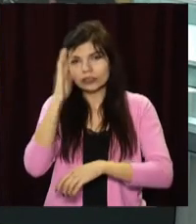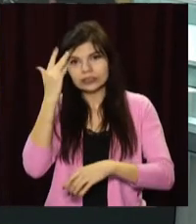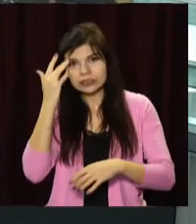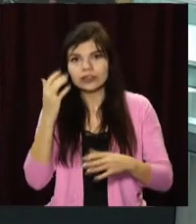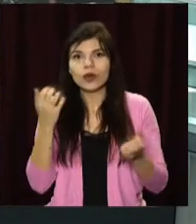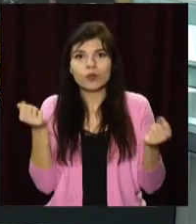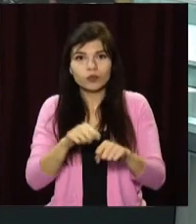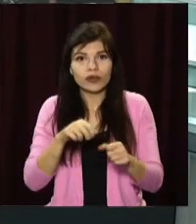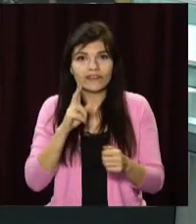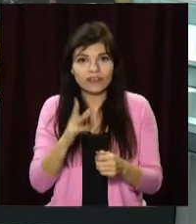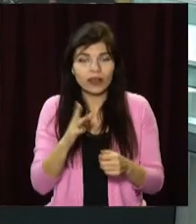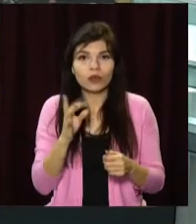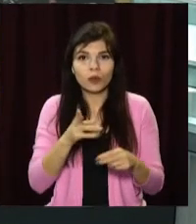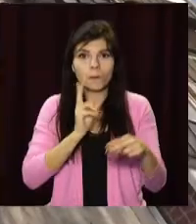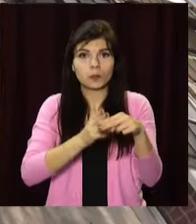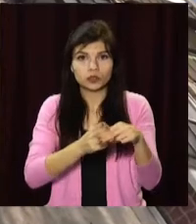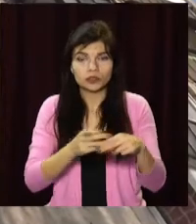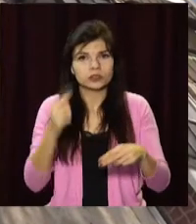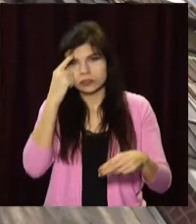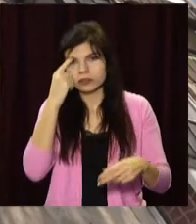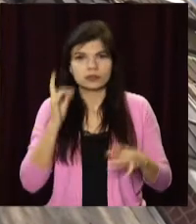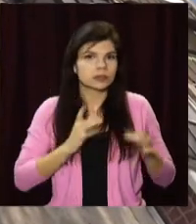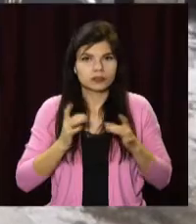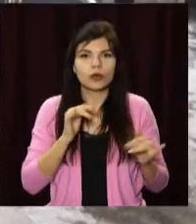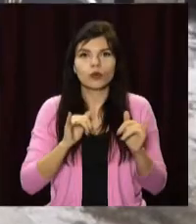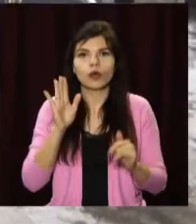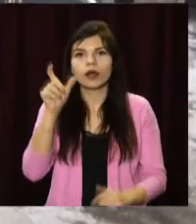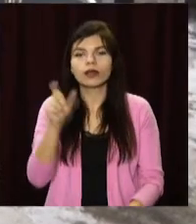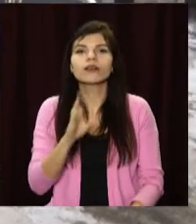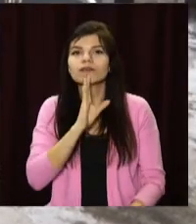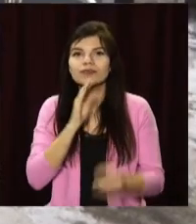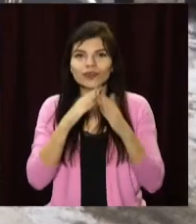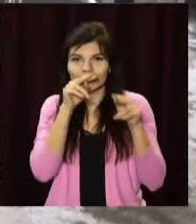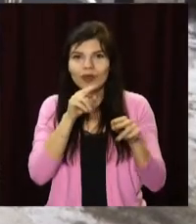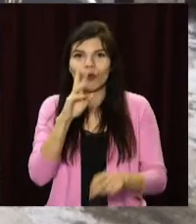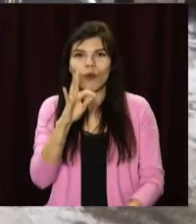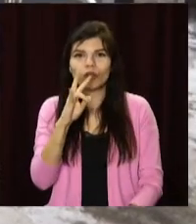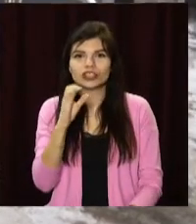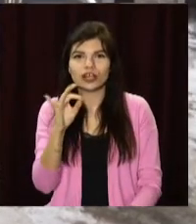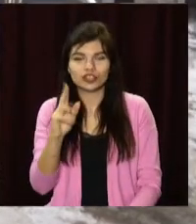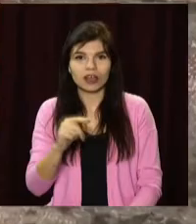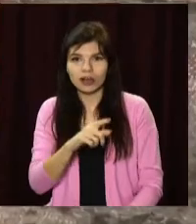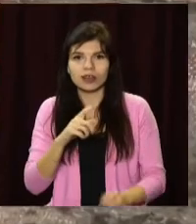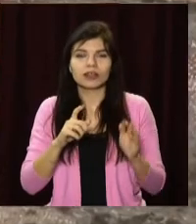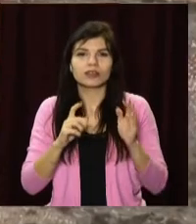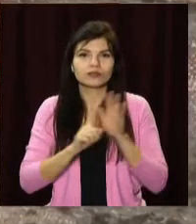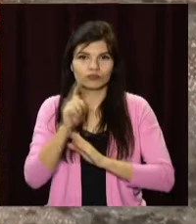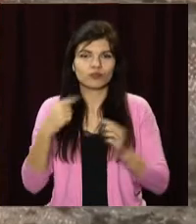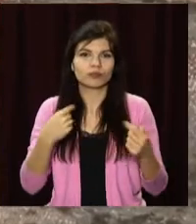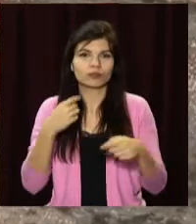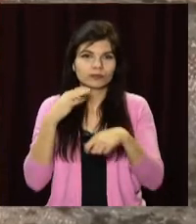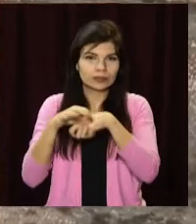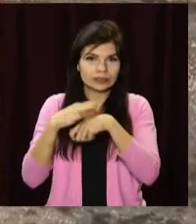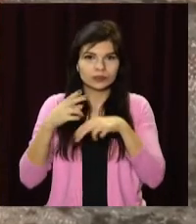сталося на вулиці Янгеля. Там чоловік намагався пограбувати квартиру. Проте йому завадили і він зкоїв розбійний напад на консьєршку в сусідньому